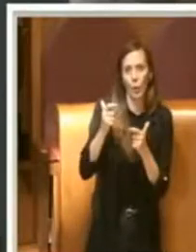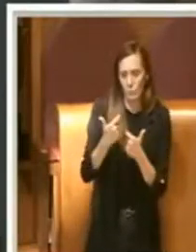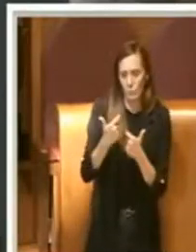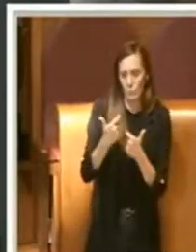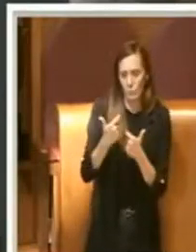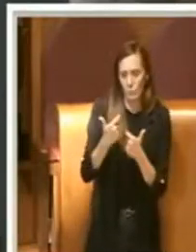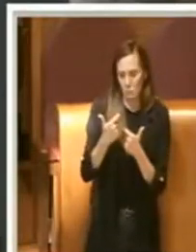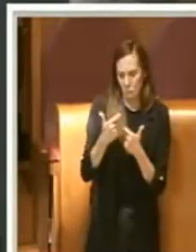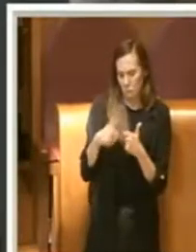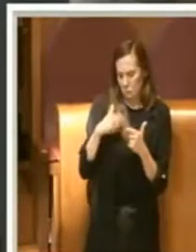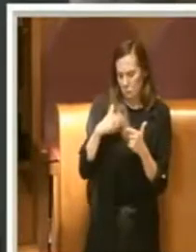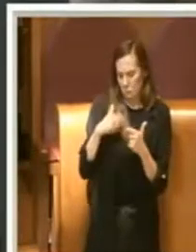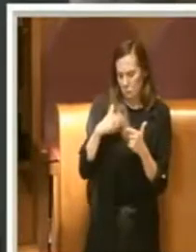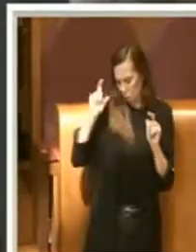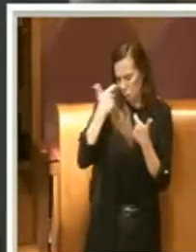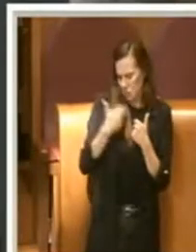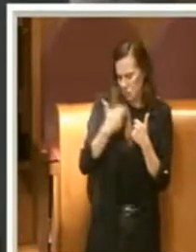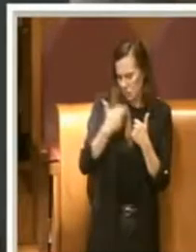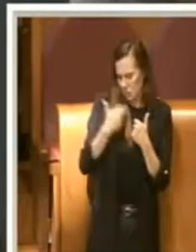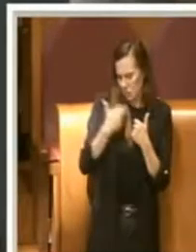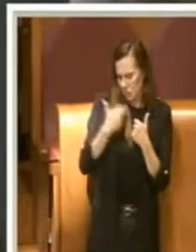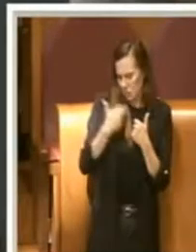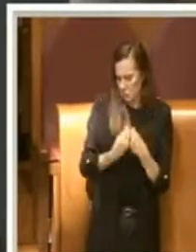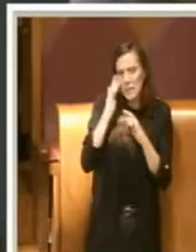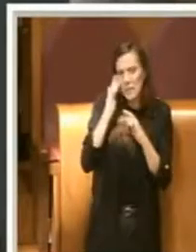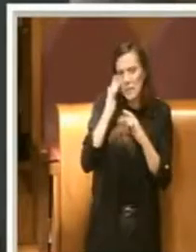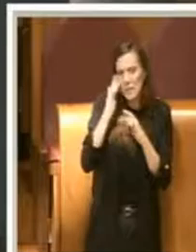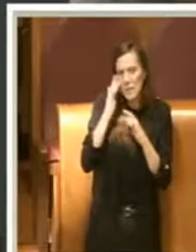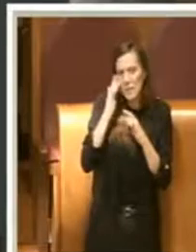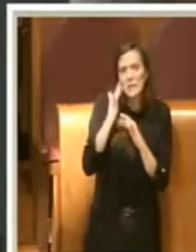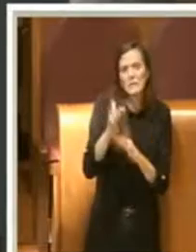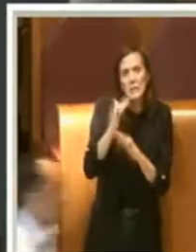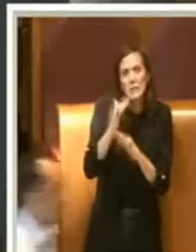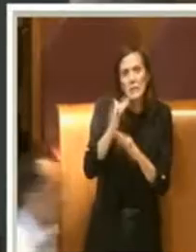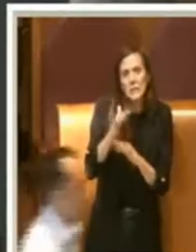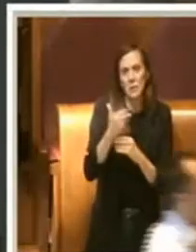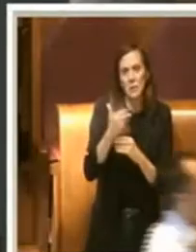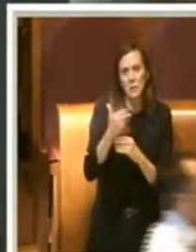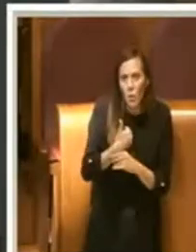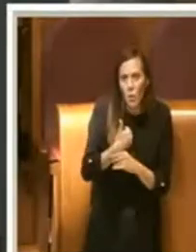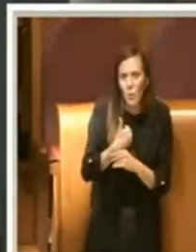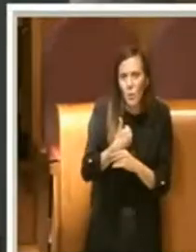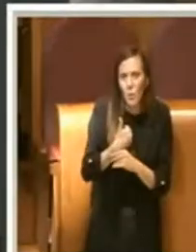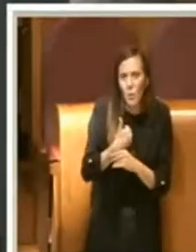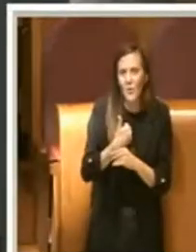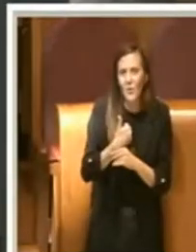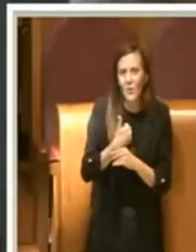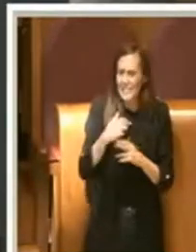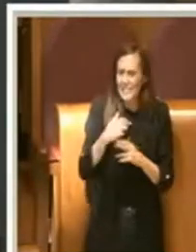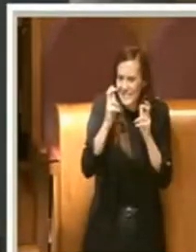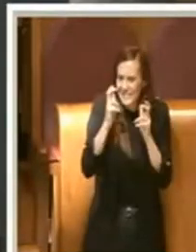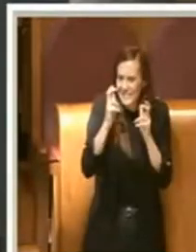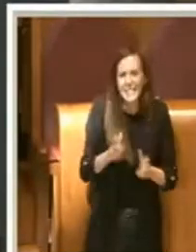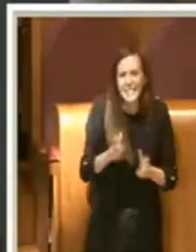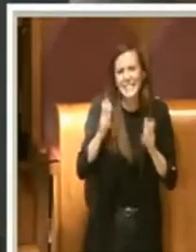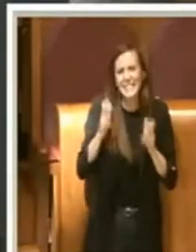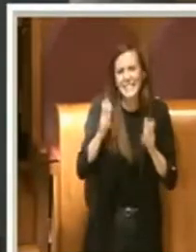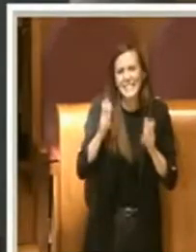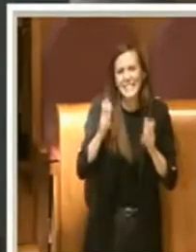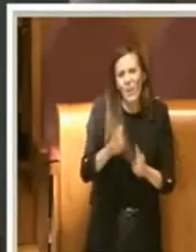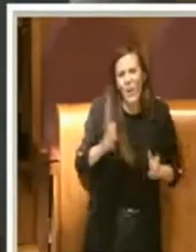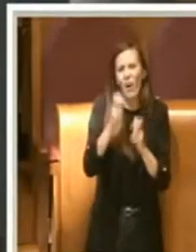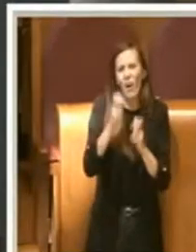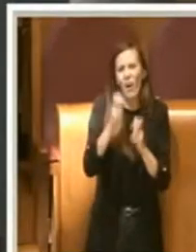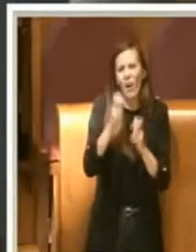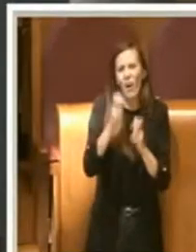veramente invito tutti, tra qualche tempo si tornerà anche alle urne, al di là degli sforzi che un consigliere